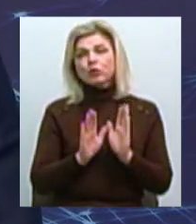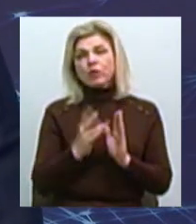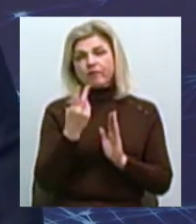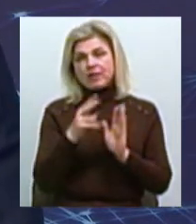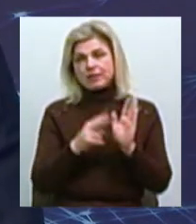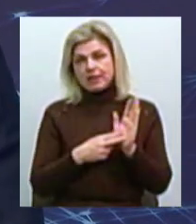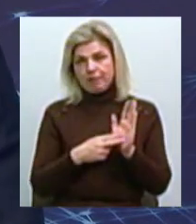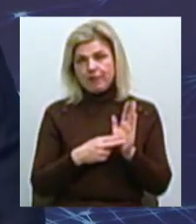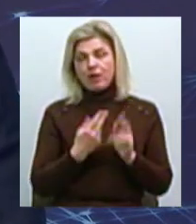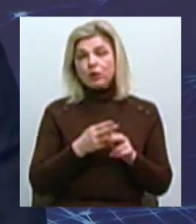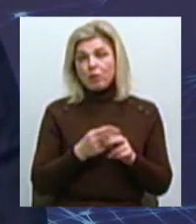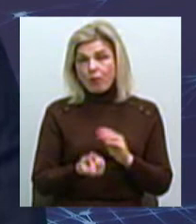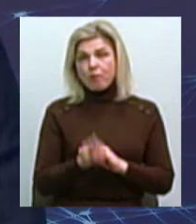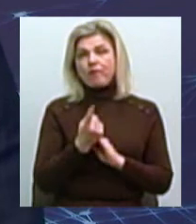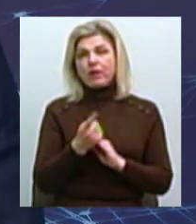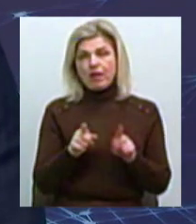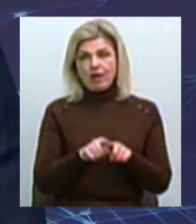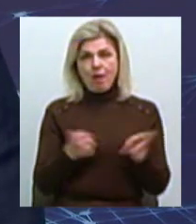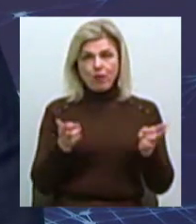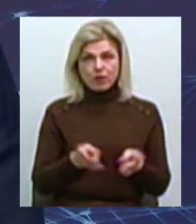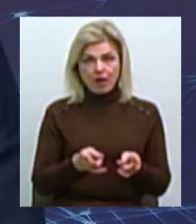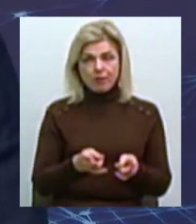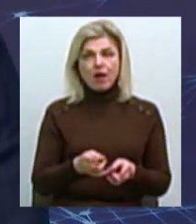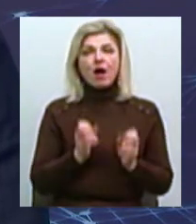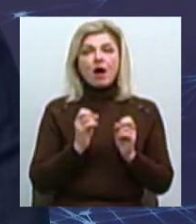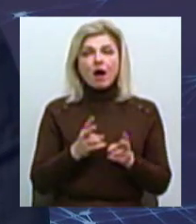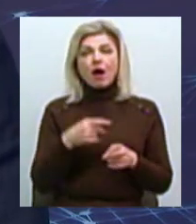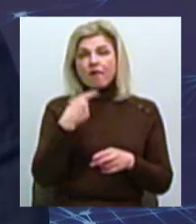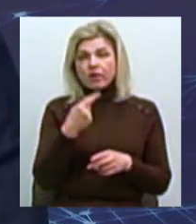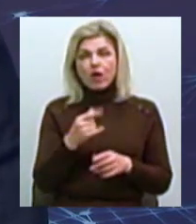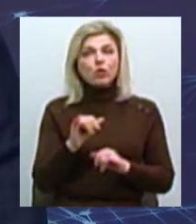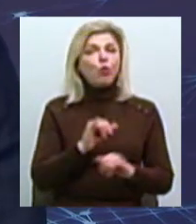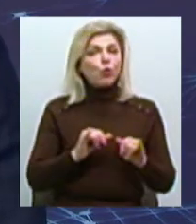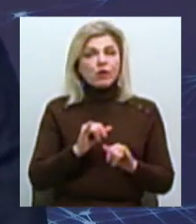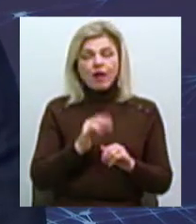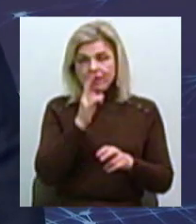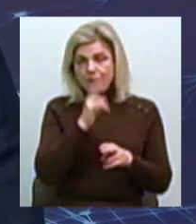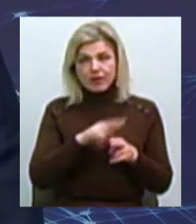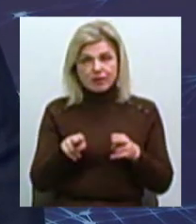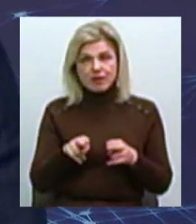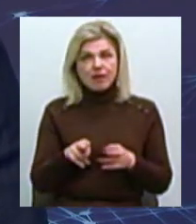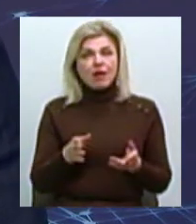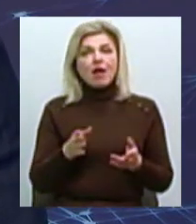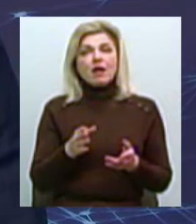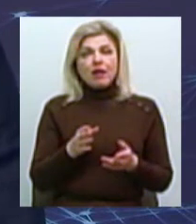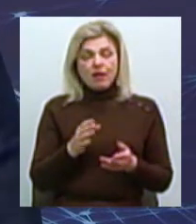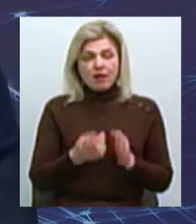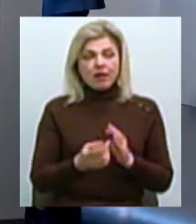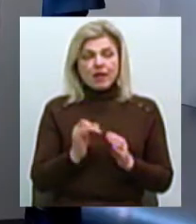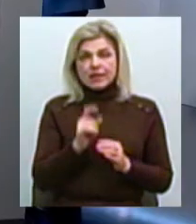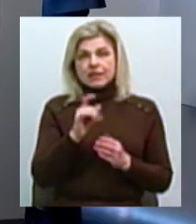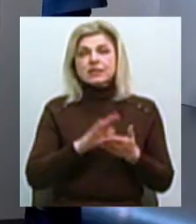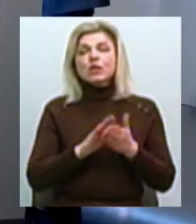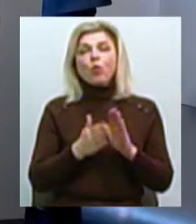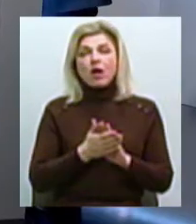Тому і виникла ця потреба, але, як ми і зазначали, вона нікуди не ділася Вона і не могла нікуди дітися, виходячи з тієї економічної